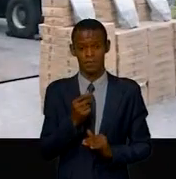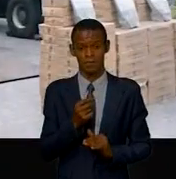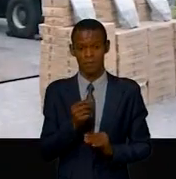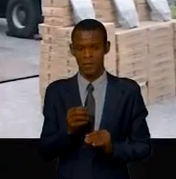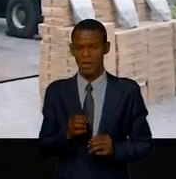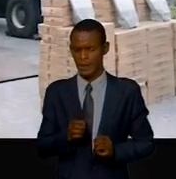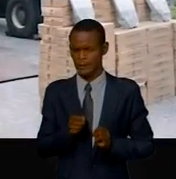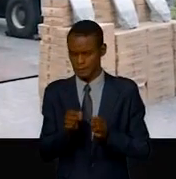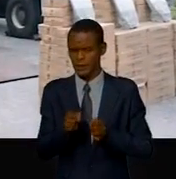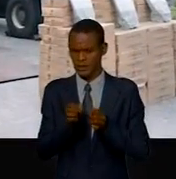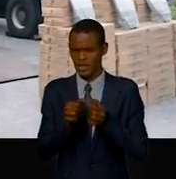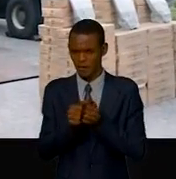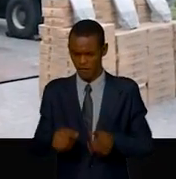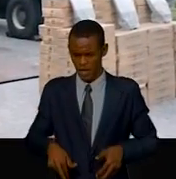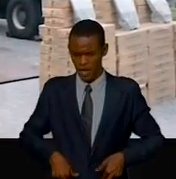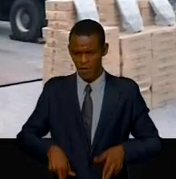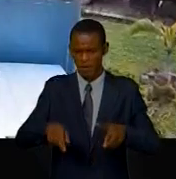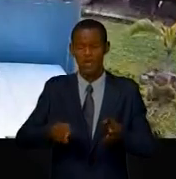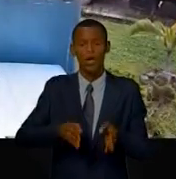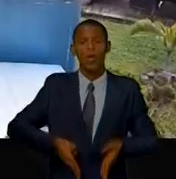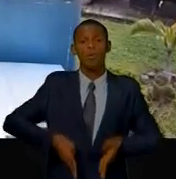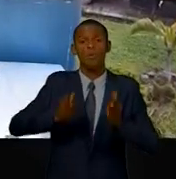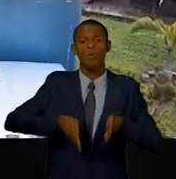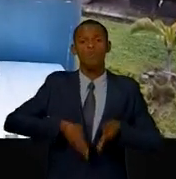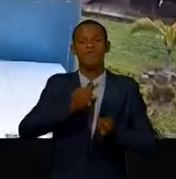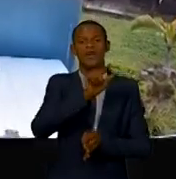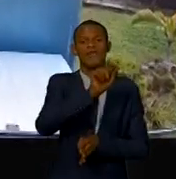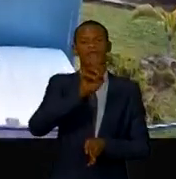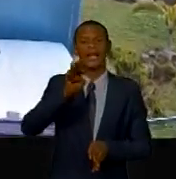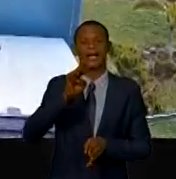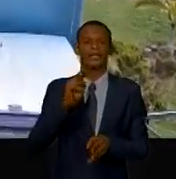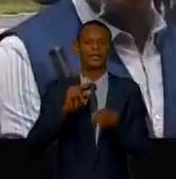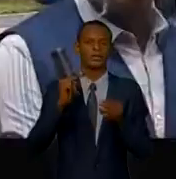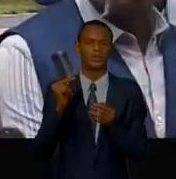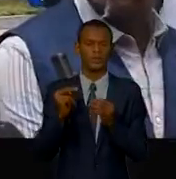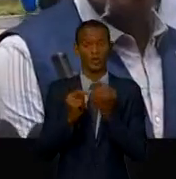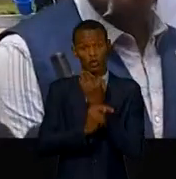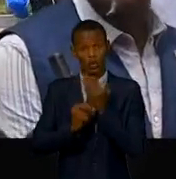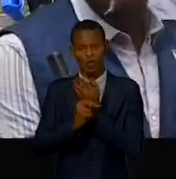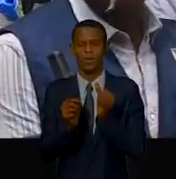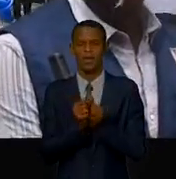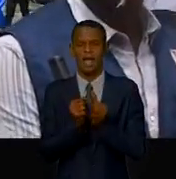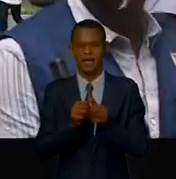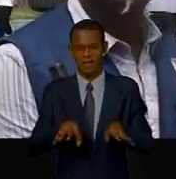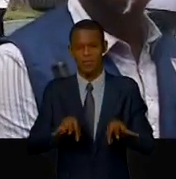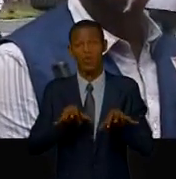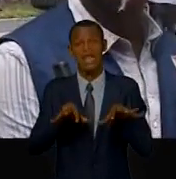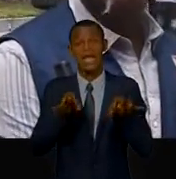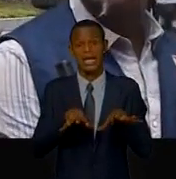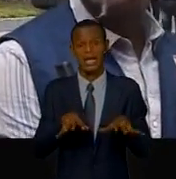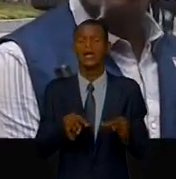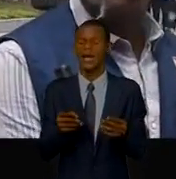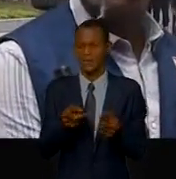boulevard du 24 novembre l'avenue des Huilleries et le boulevard Kassavoubou. LASNEL disponibilise toute la